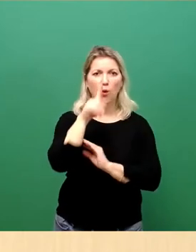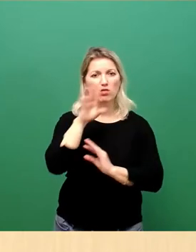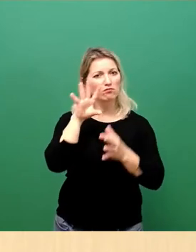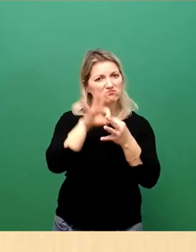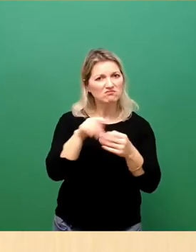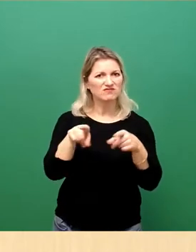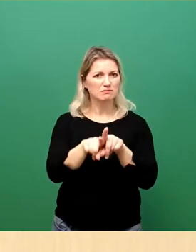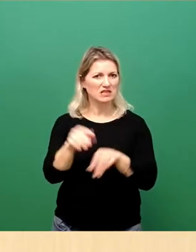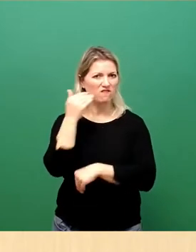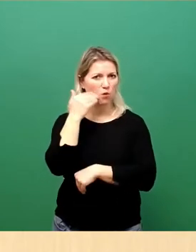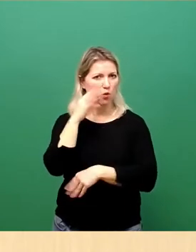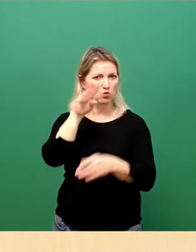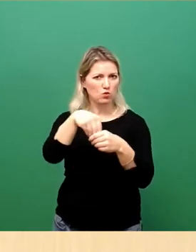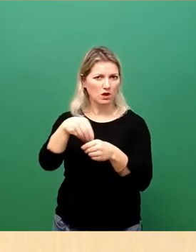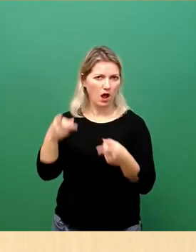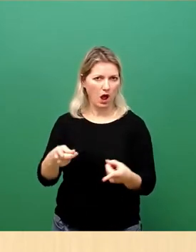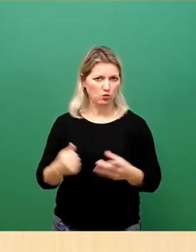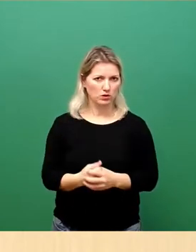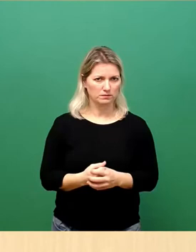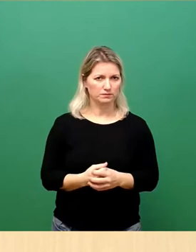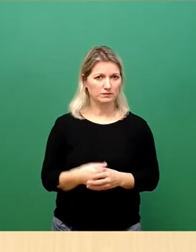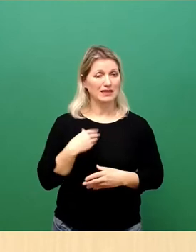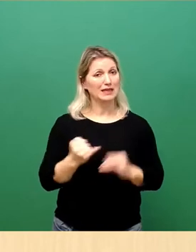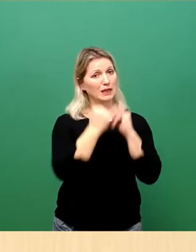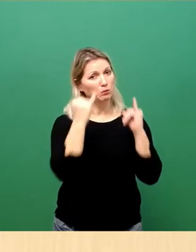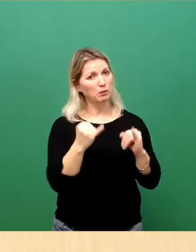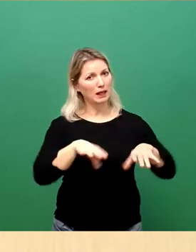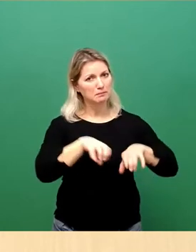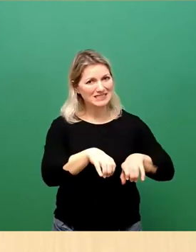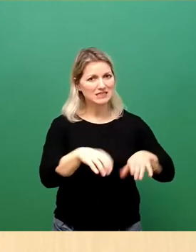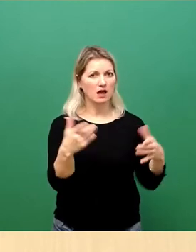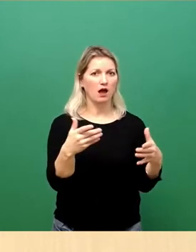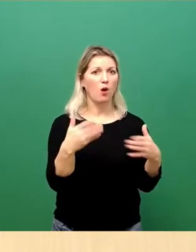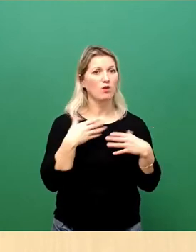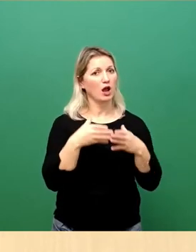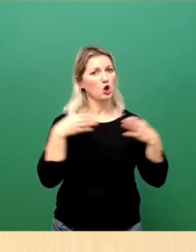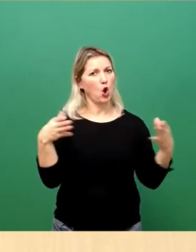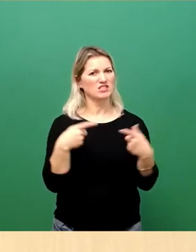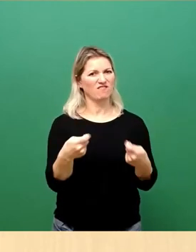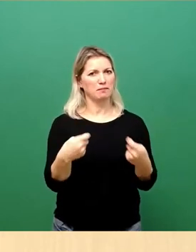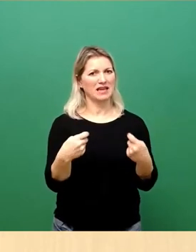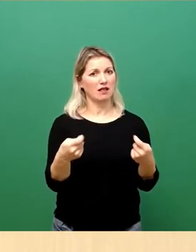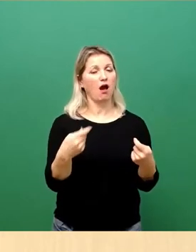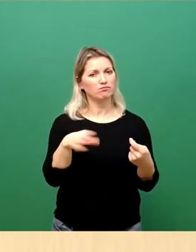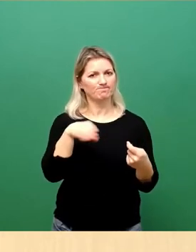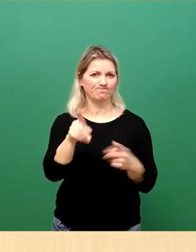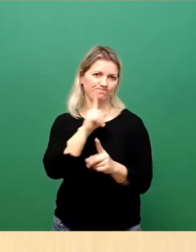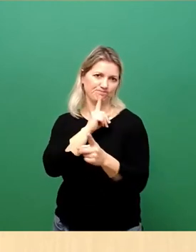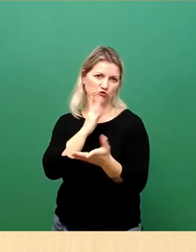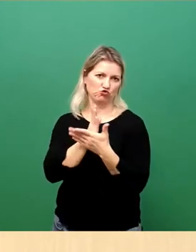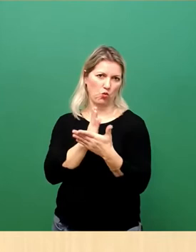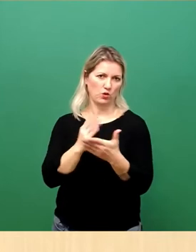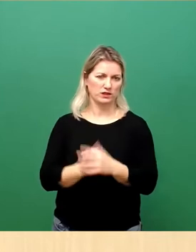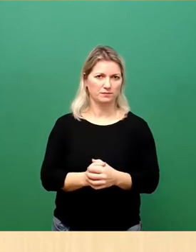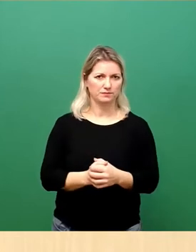Dazu sind wir mit Immobilienbesitzern und den großen Vermietern im Gespräch. Wir bereiten uns aber auch